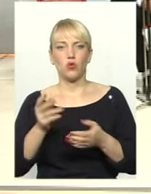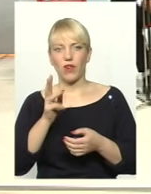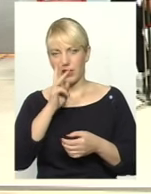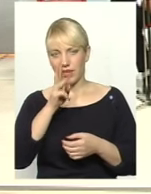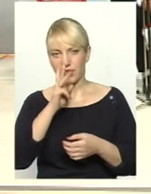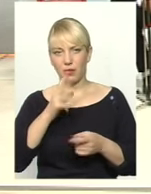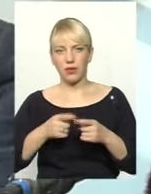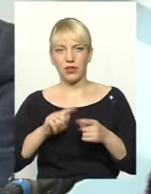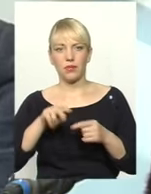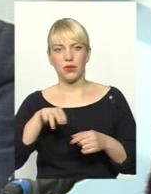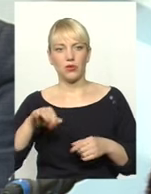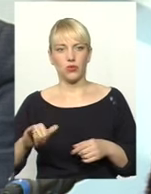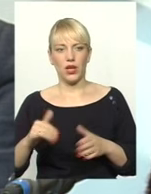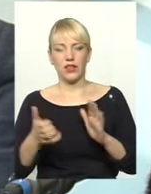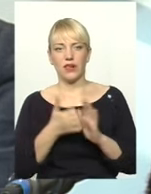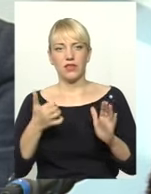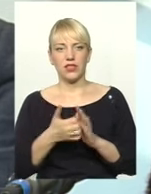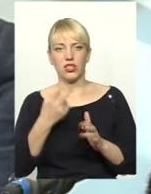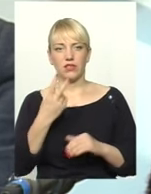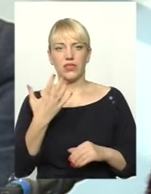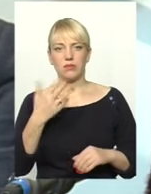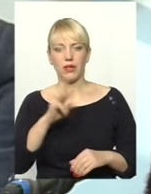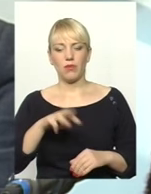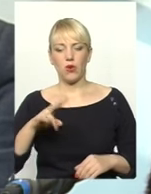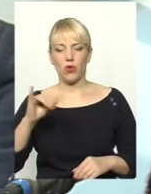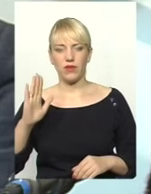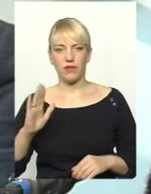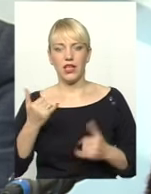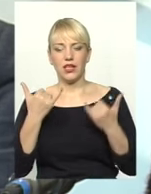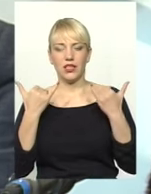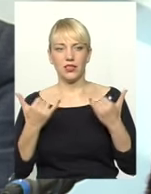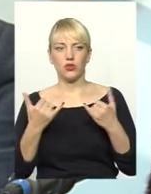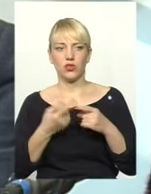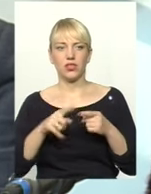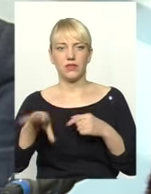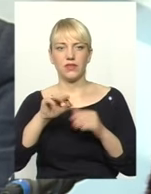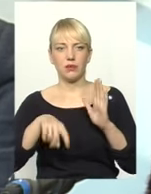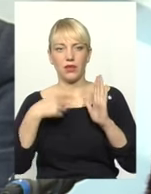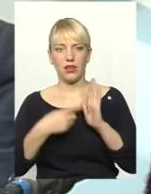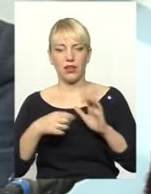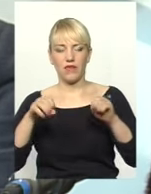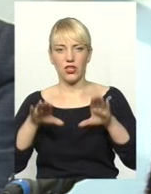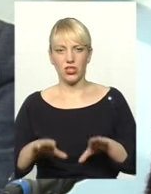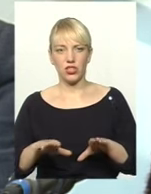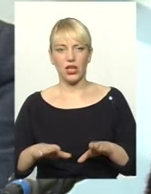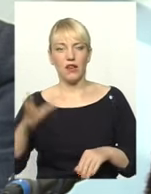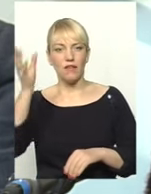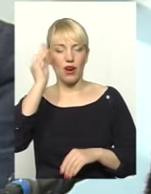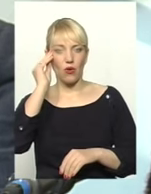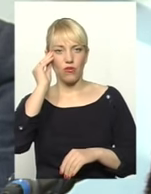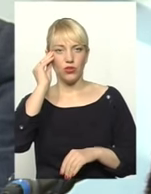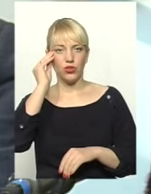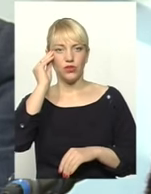освіти. Не вистачало на неї 25 мільйонів. І на сьогодні ці всі питання вирішені, враховуючи